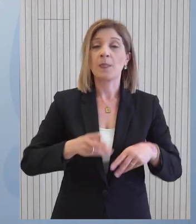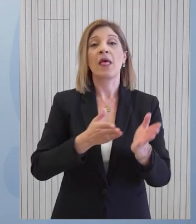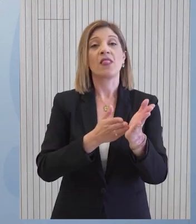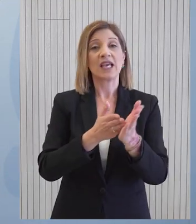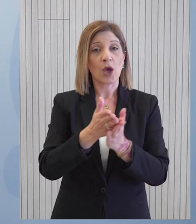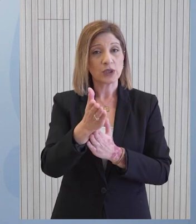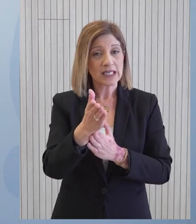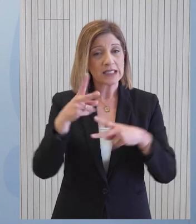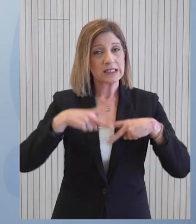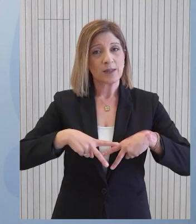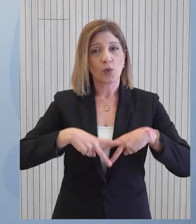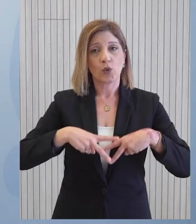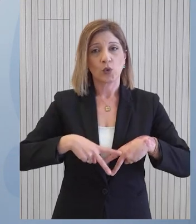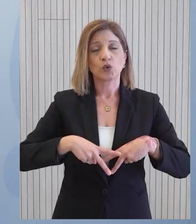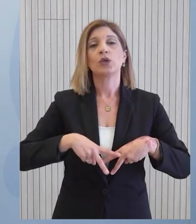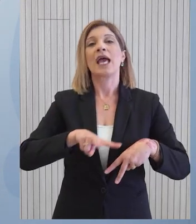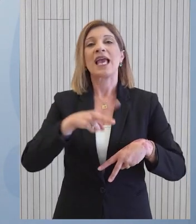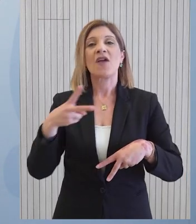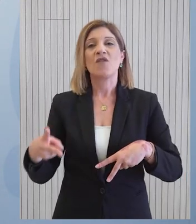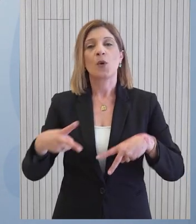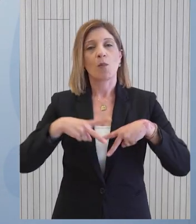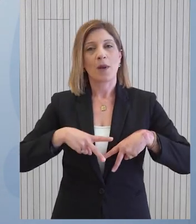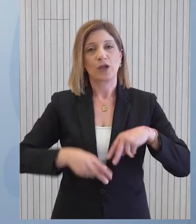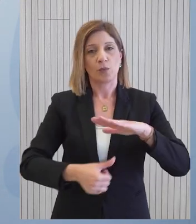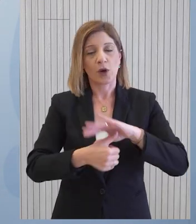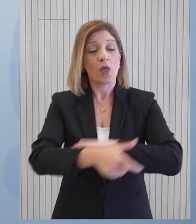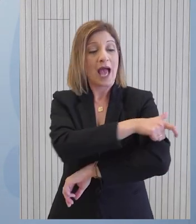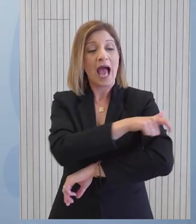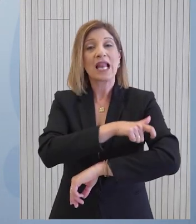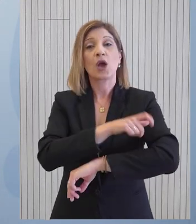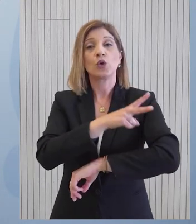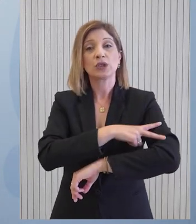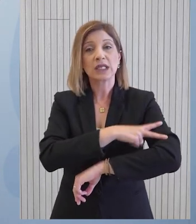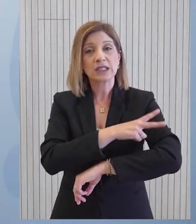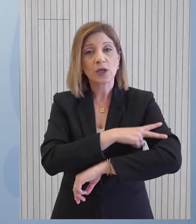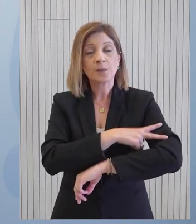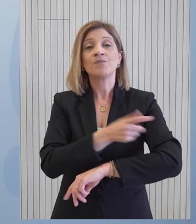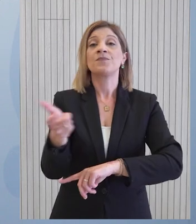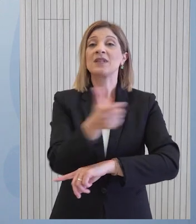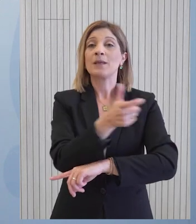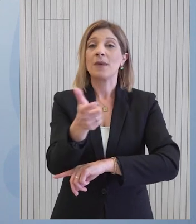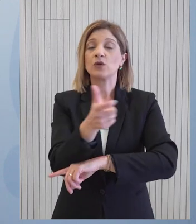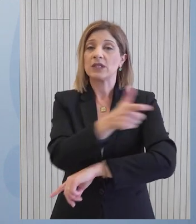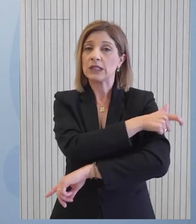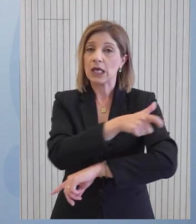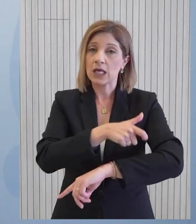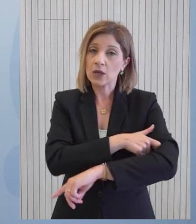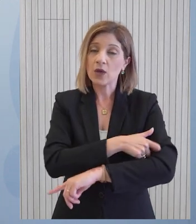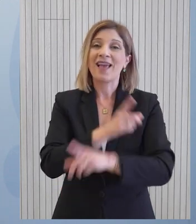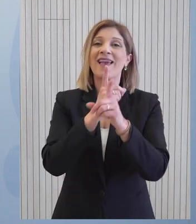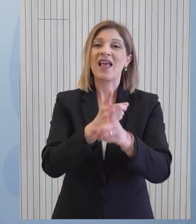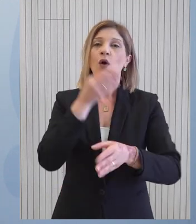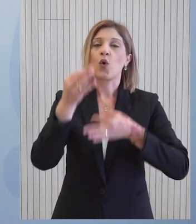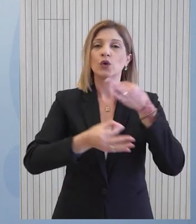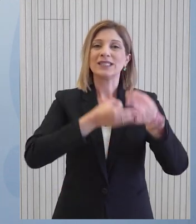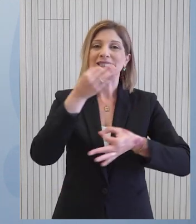Δικαιοσύνης και Δημόσιας Τάξεως της Υφυπουργού Παρατοπρόεδρο, του Αρχηγού της Αστυνομίας, του Αρχιπήραρχου της Ποιοσβεστικής Υπηρεσίας, του Ειδικού